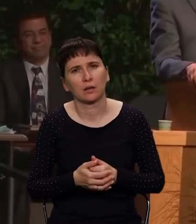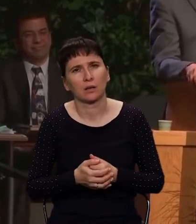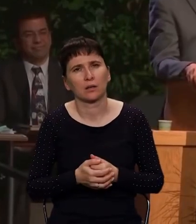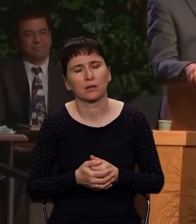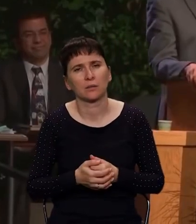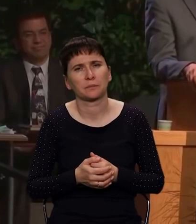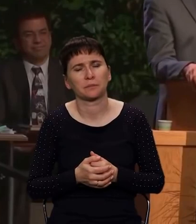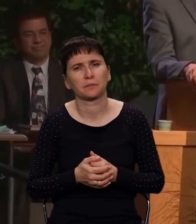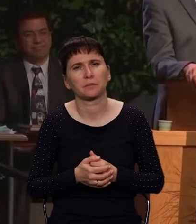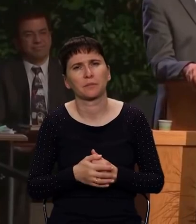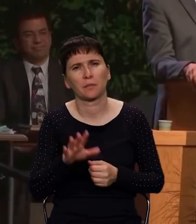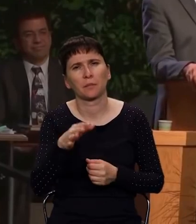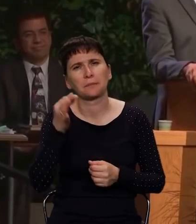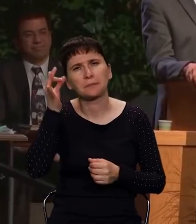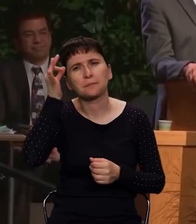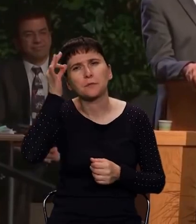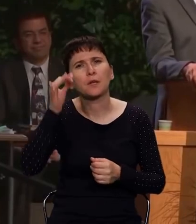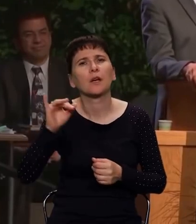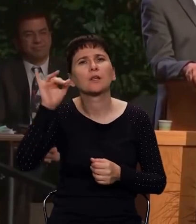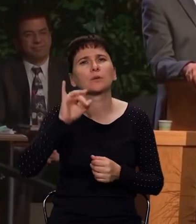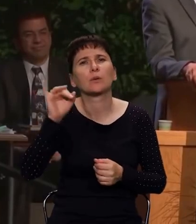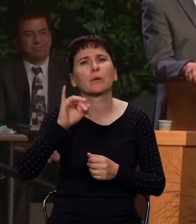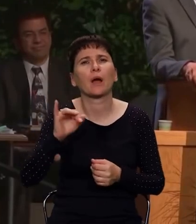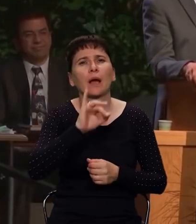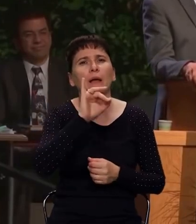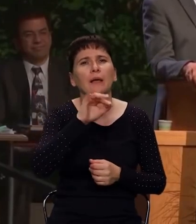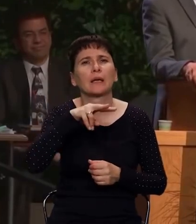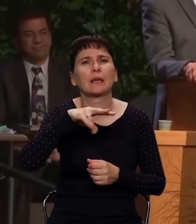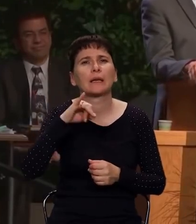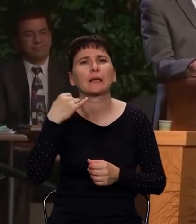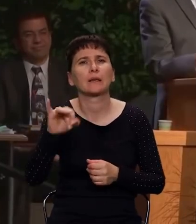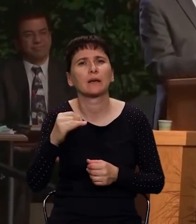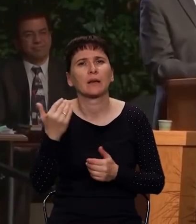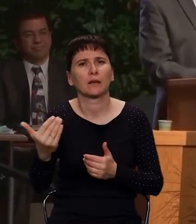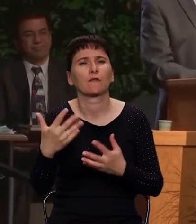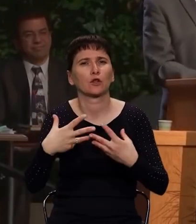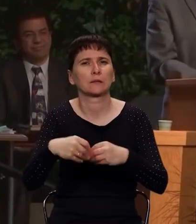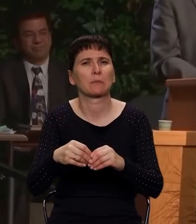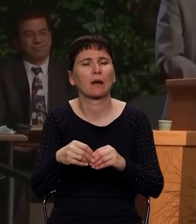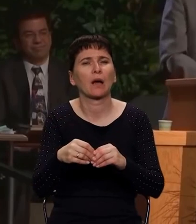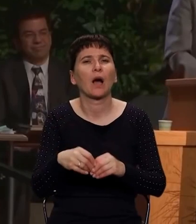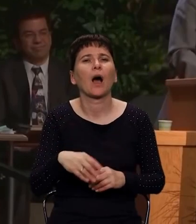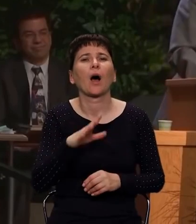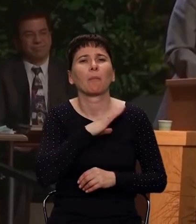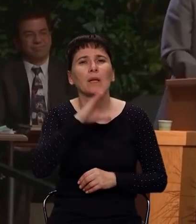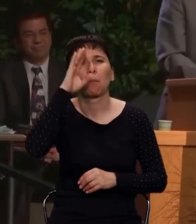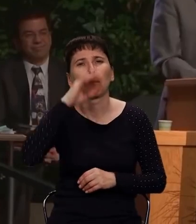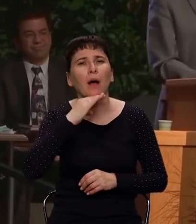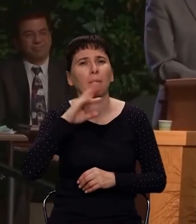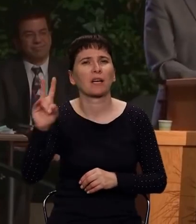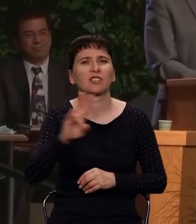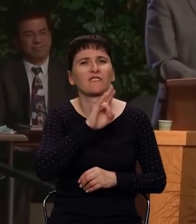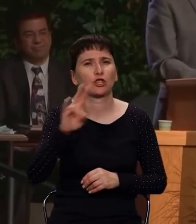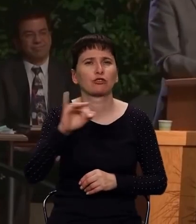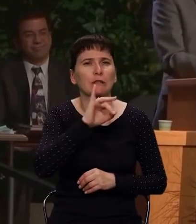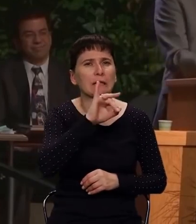хорошо, красочно историю Илья и его семьи? Это был папа, который был священник.